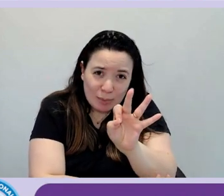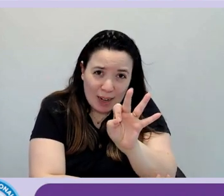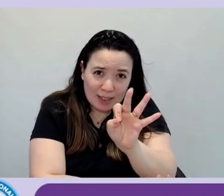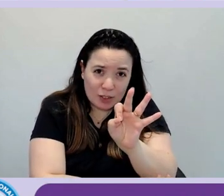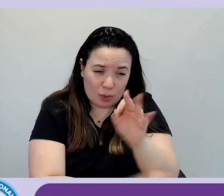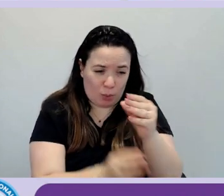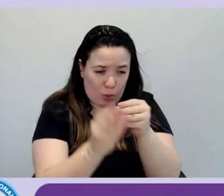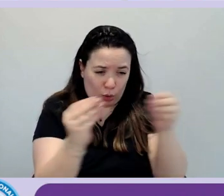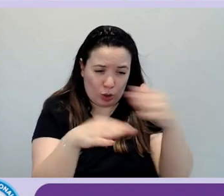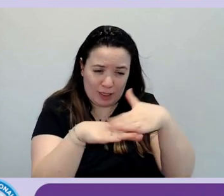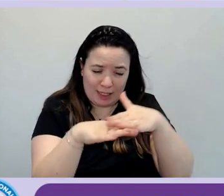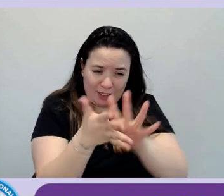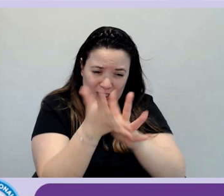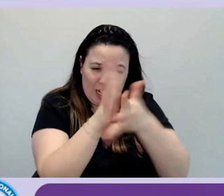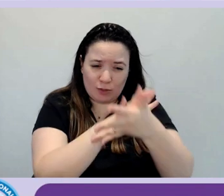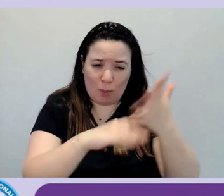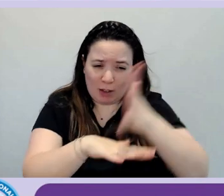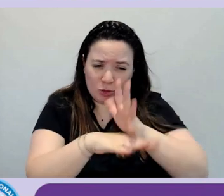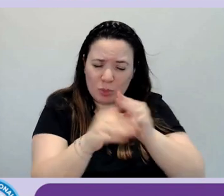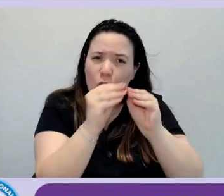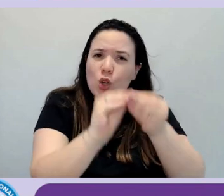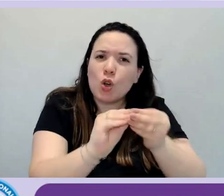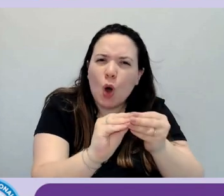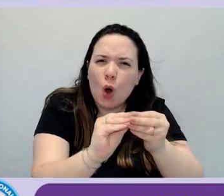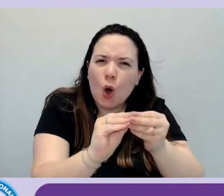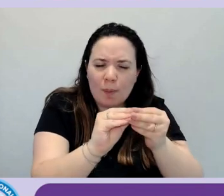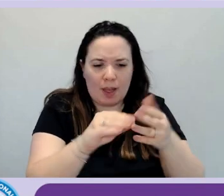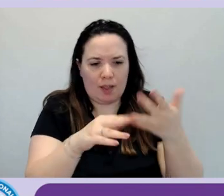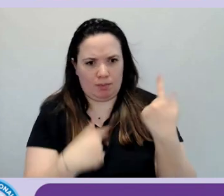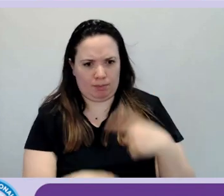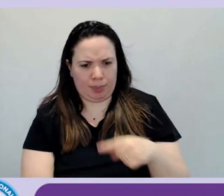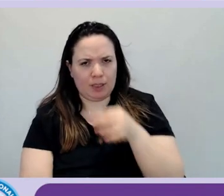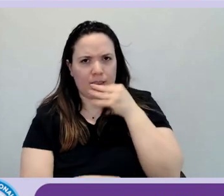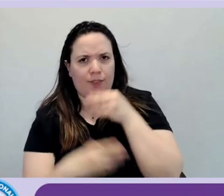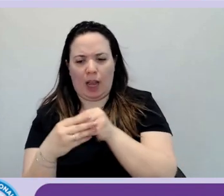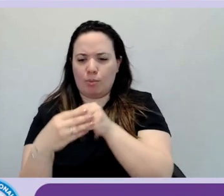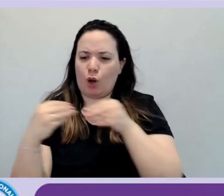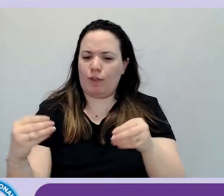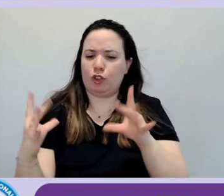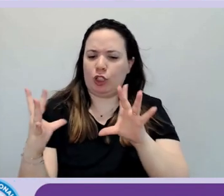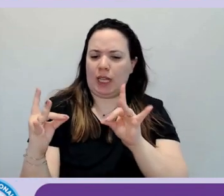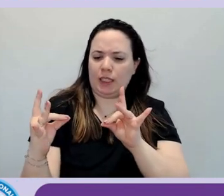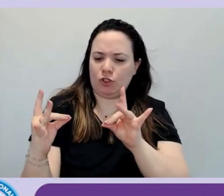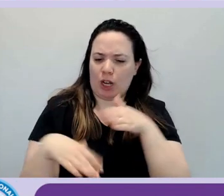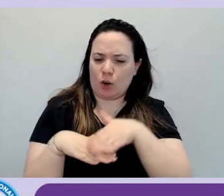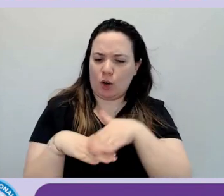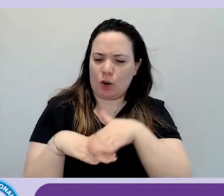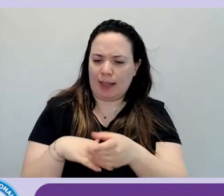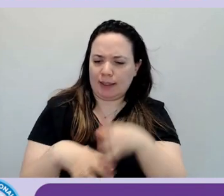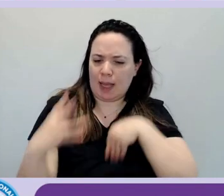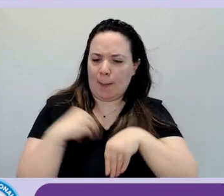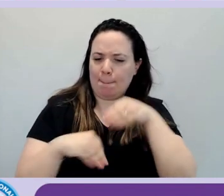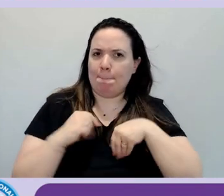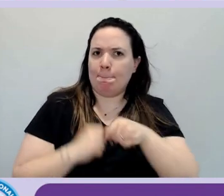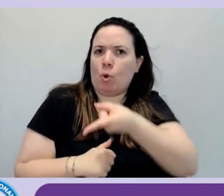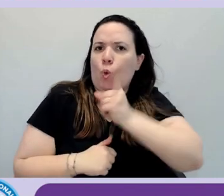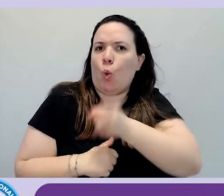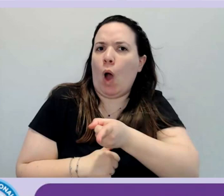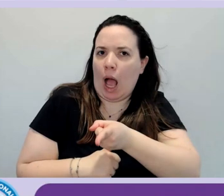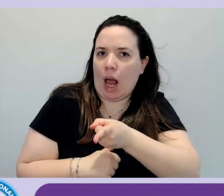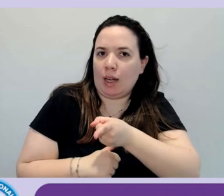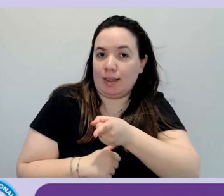i prodotti e servizi e quindi quali competenze deve avere il professionista per garantire ciò? In ambito